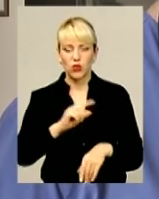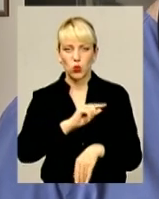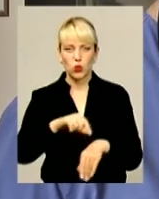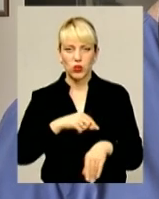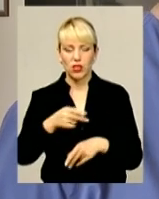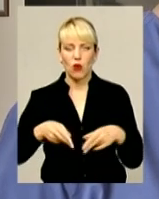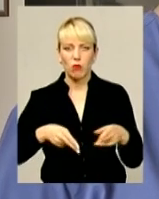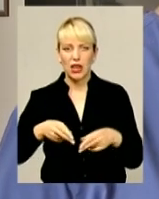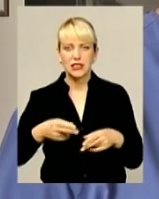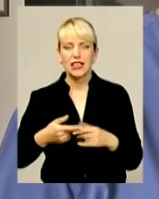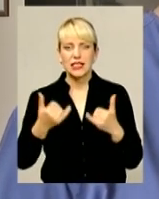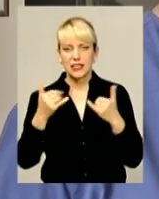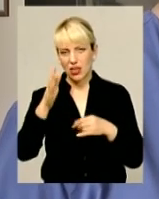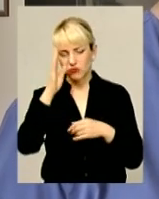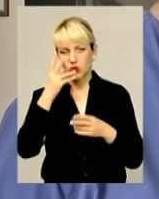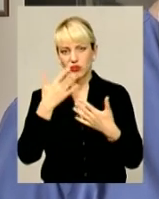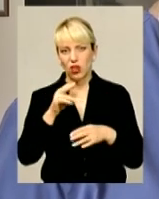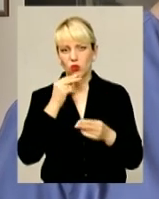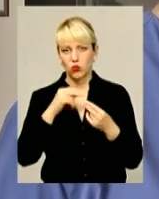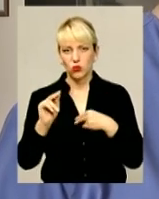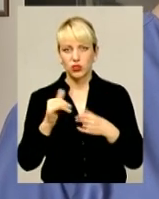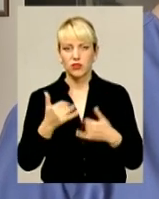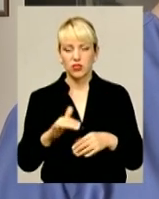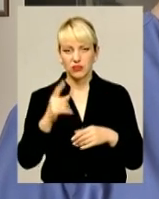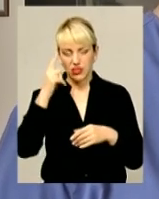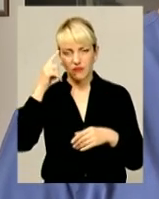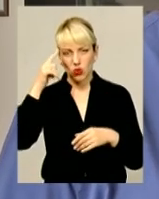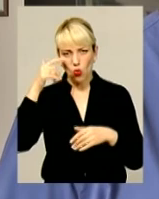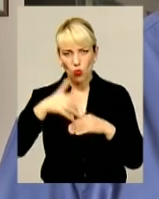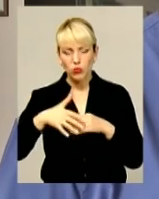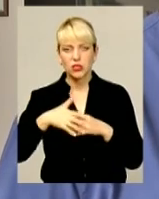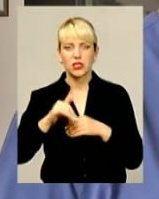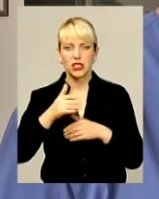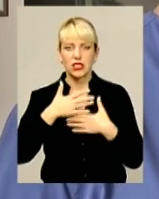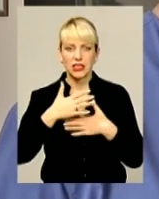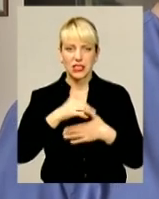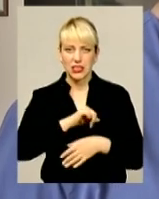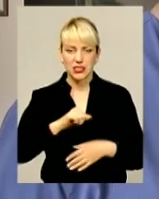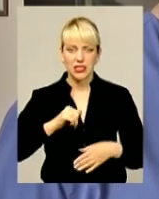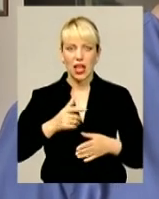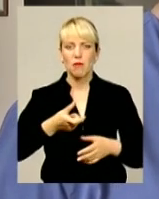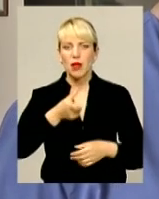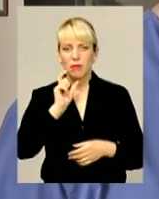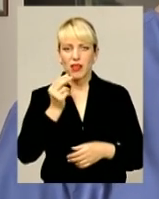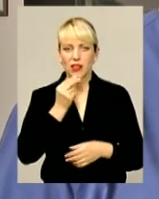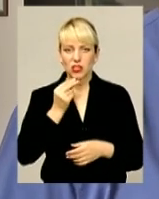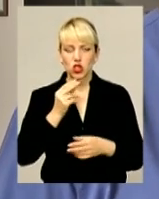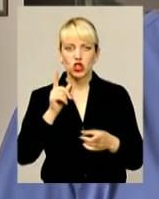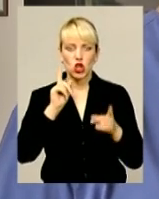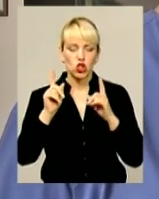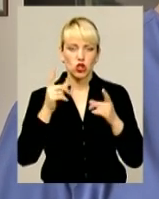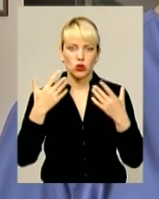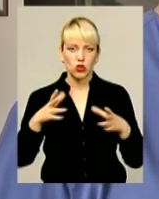зараз, на сьогодні хворий, звісно, значно краще. Він в свідомості, він дихає сам, він п'є і їсть, значить шок йому